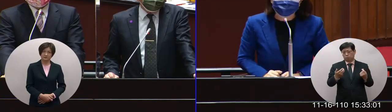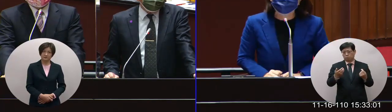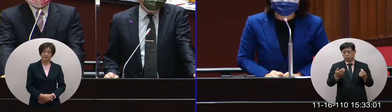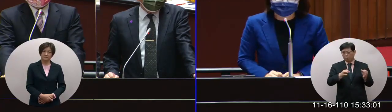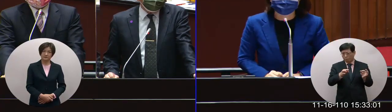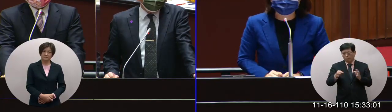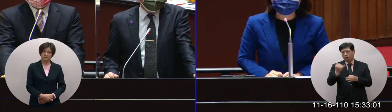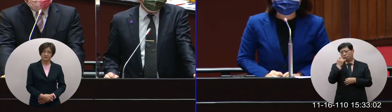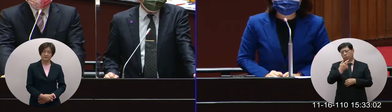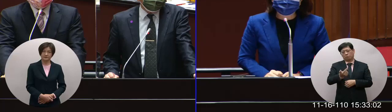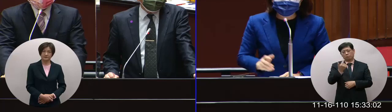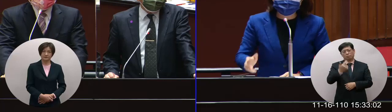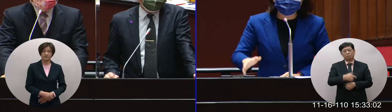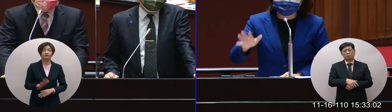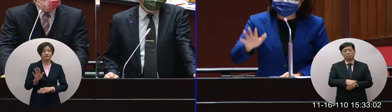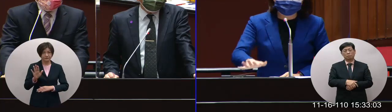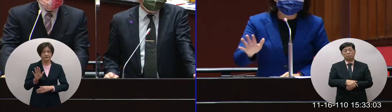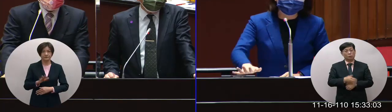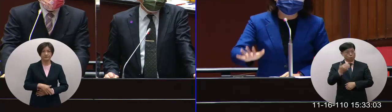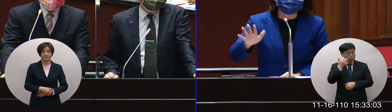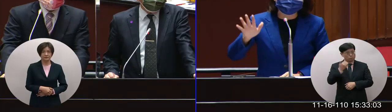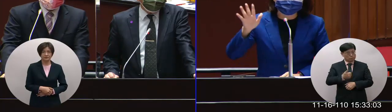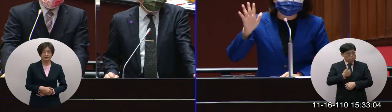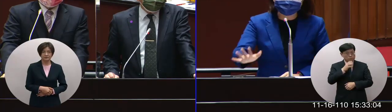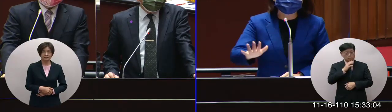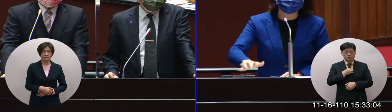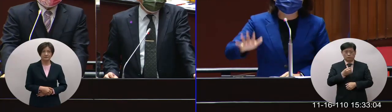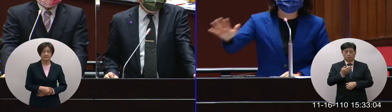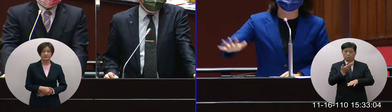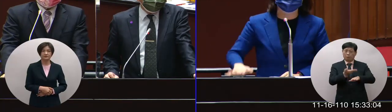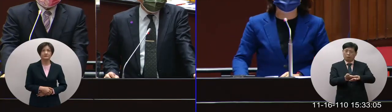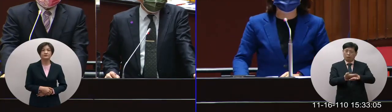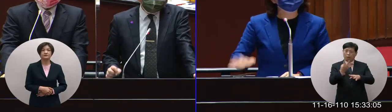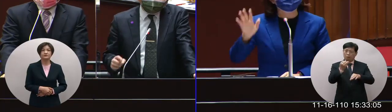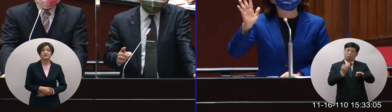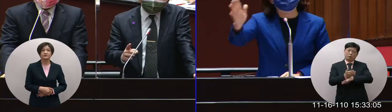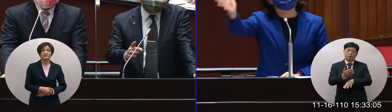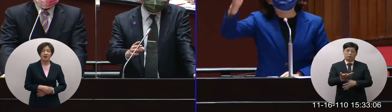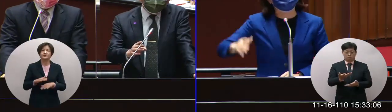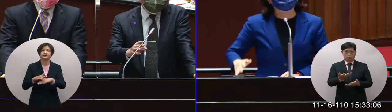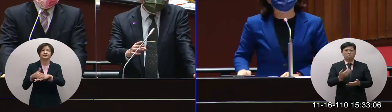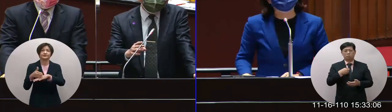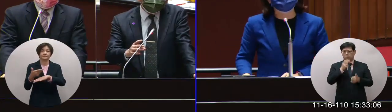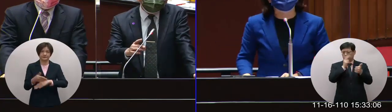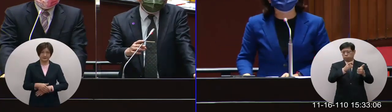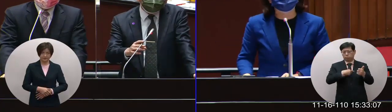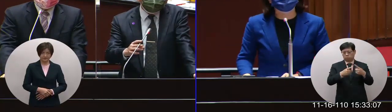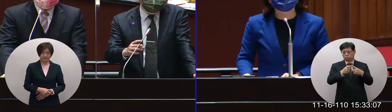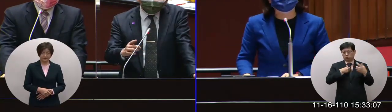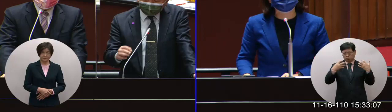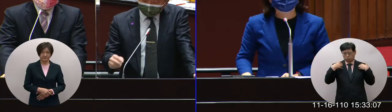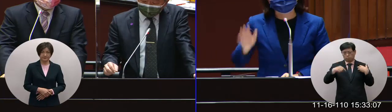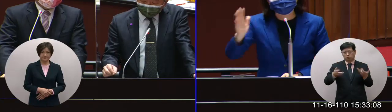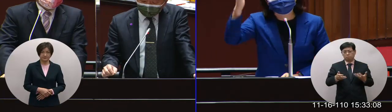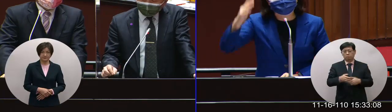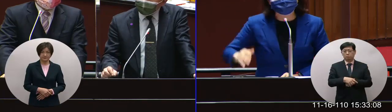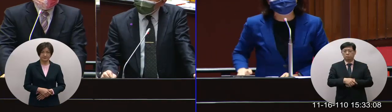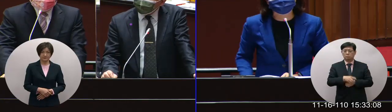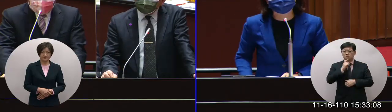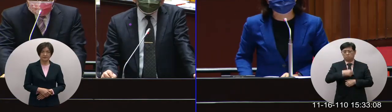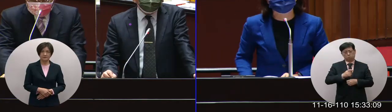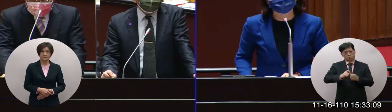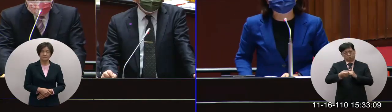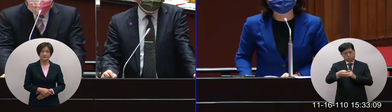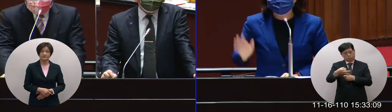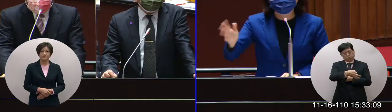能不能快一點那我就說如果到時候真的變成放在這邊過期我就要求要有人負責這個事啊這都是